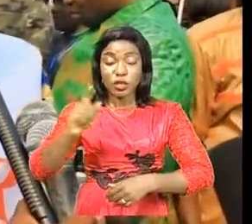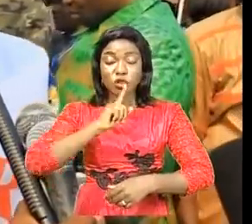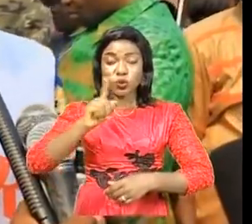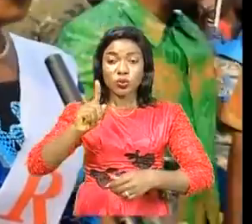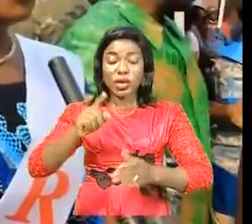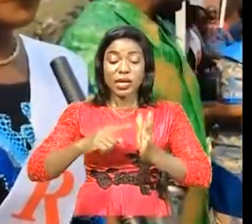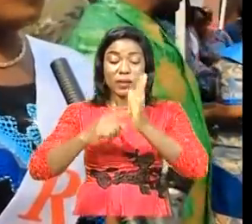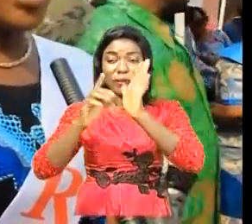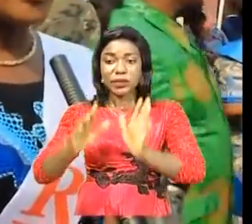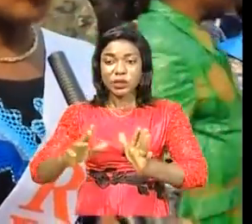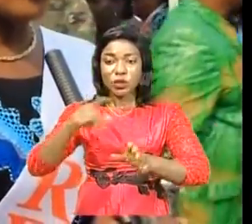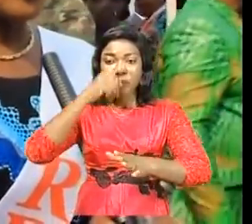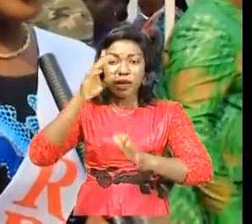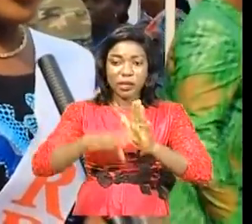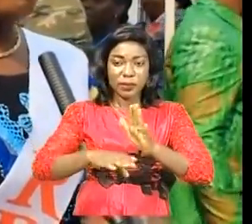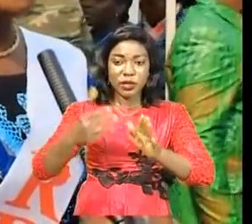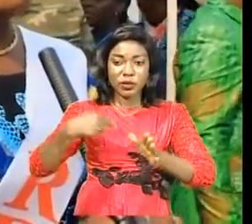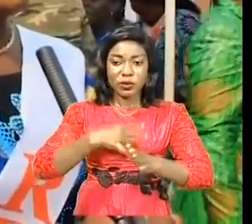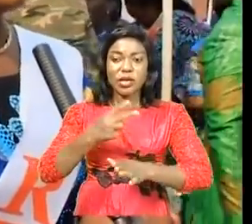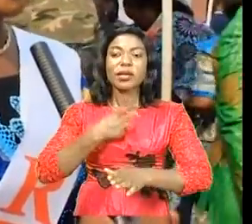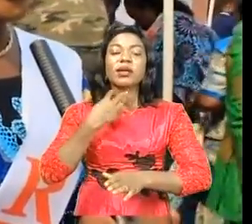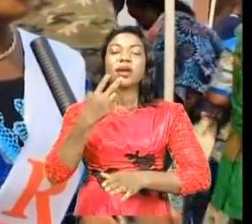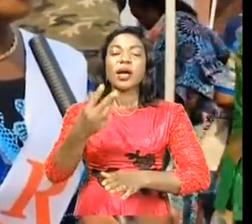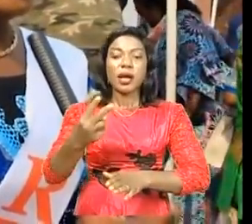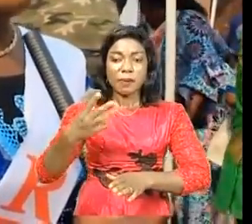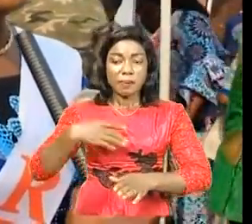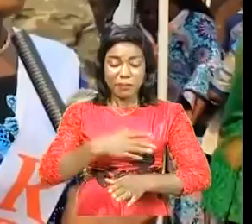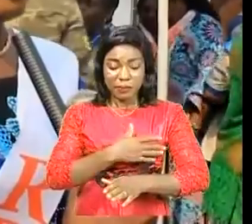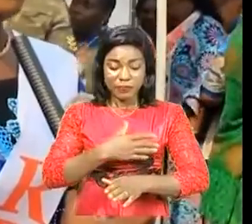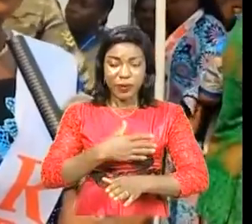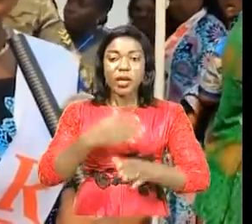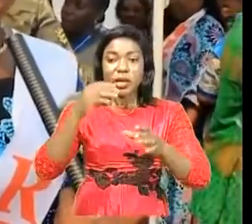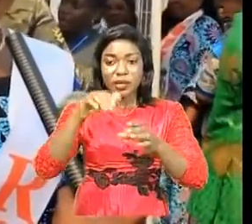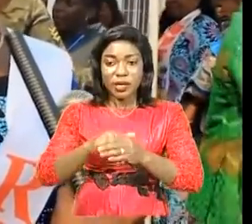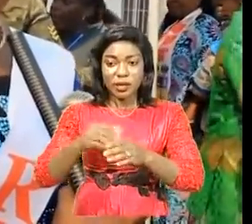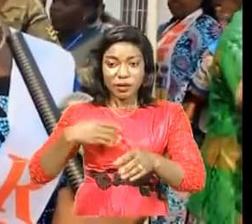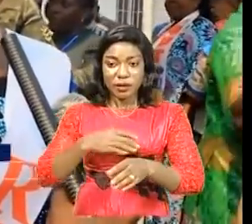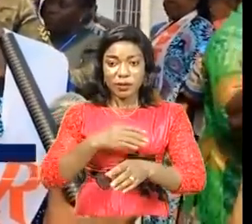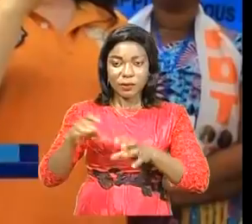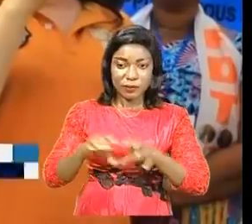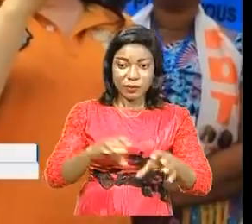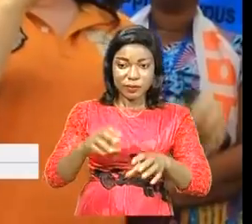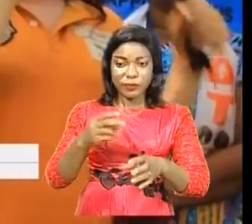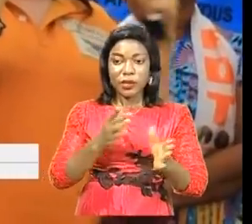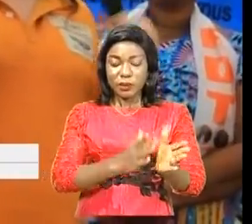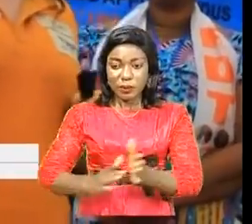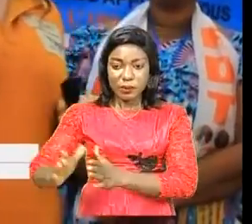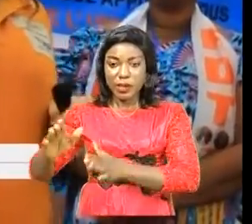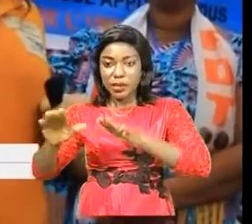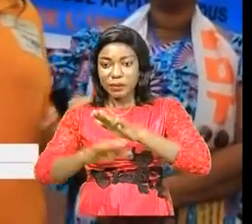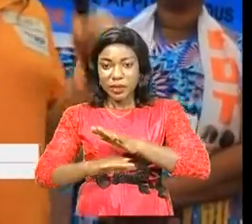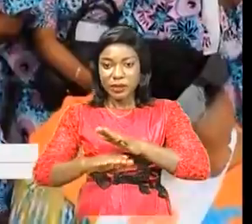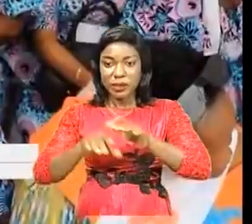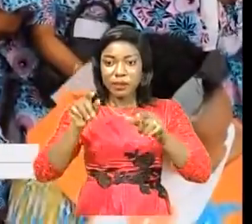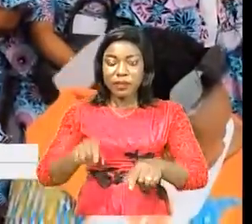ensemblées Nous voulons faire attendre la voix de la femme rurale la voix de cette femme particulière Préparer la base en ces